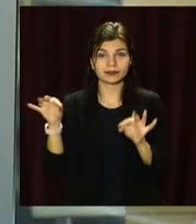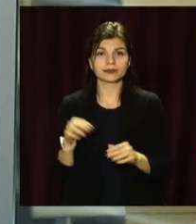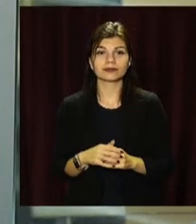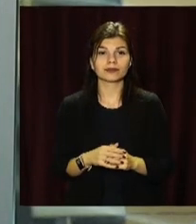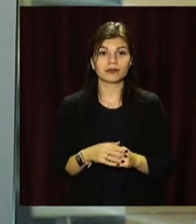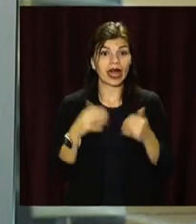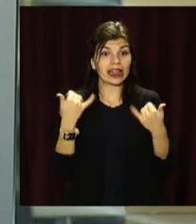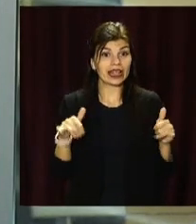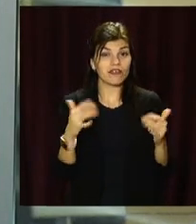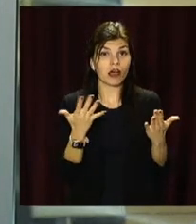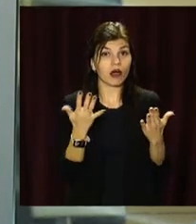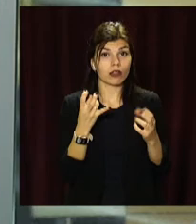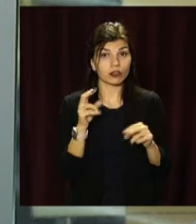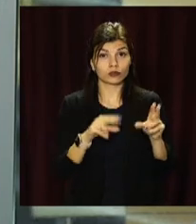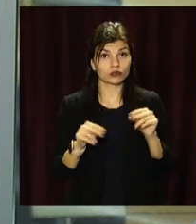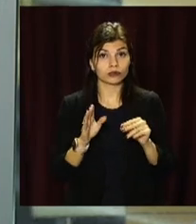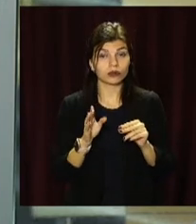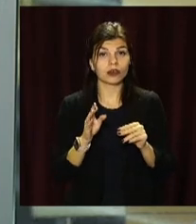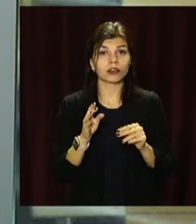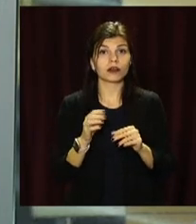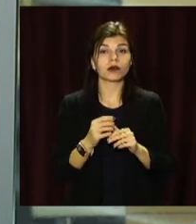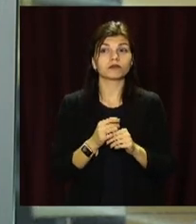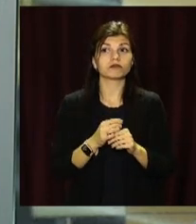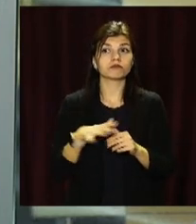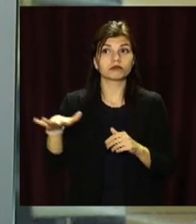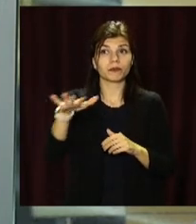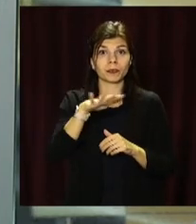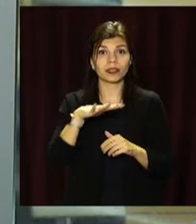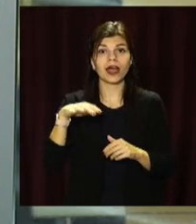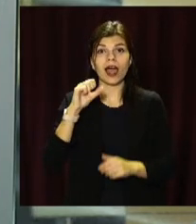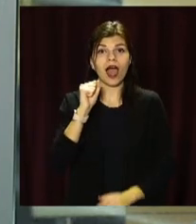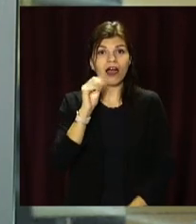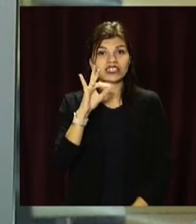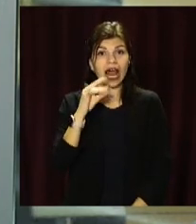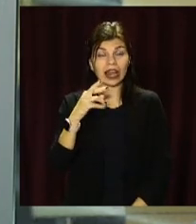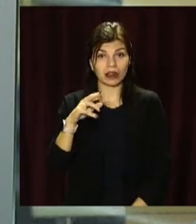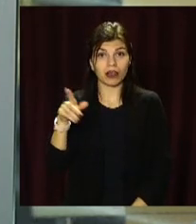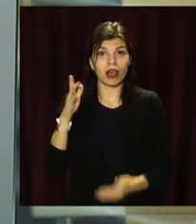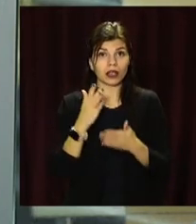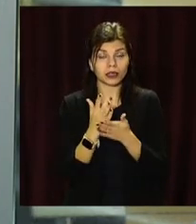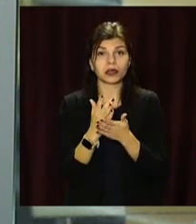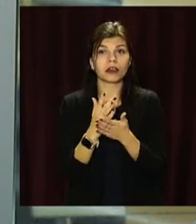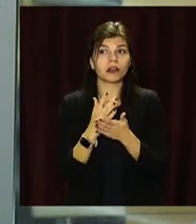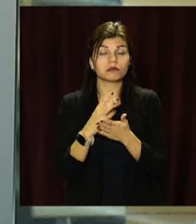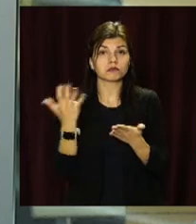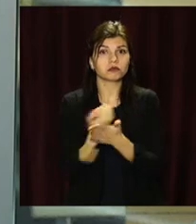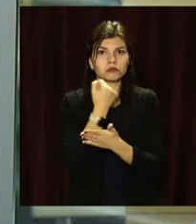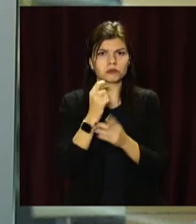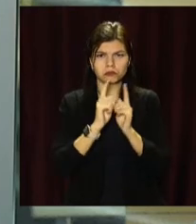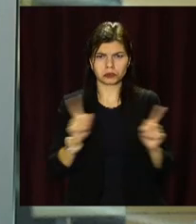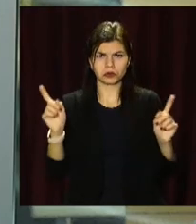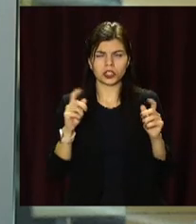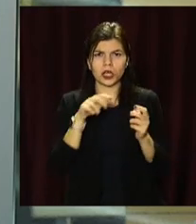Диво, на який не сподівалися. На австралійському острові Кенгуру знайшли крихітних опосумів бураміси. За своїми